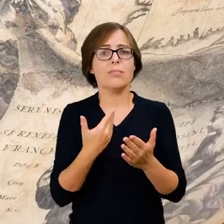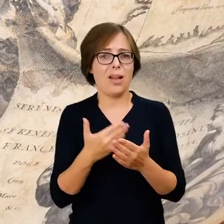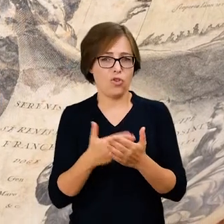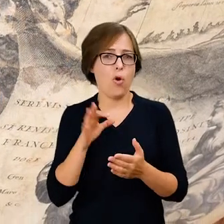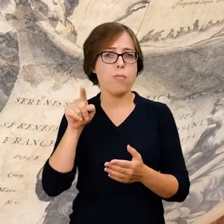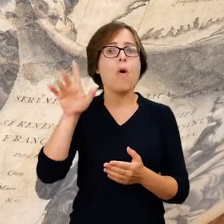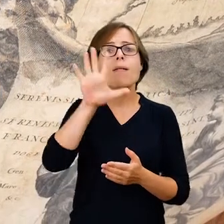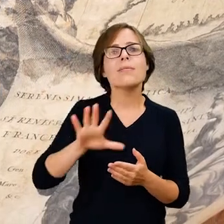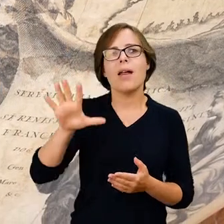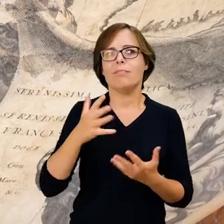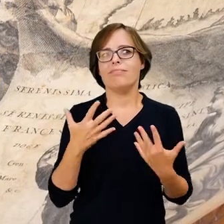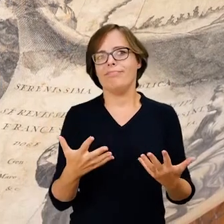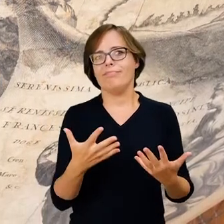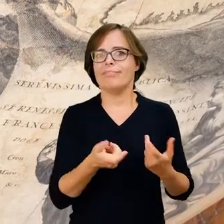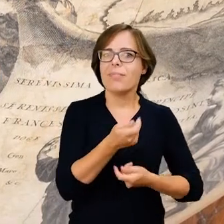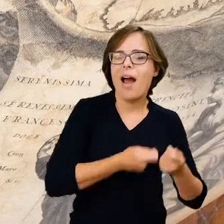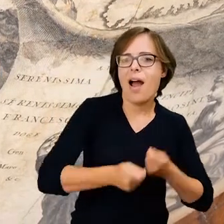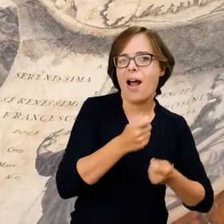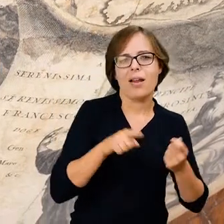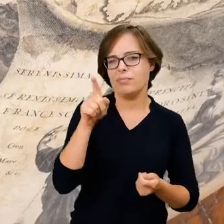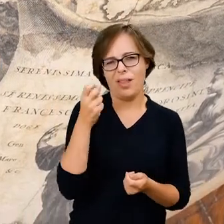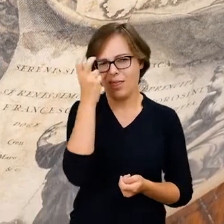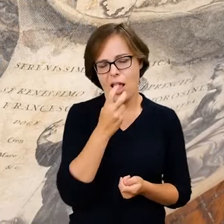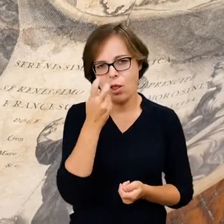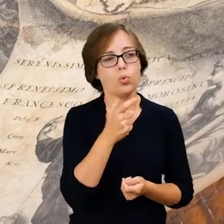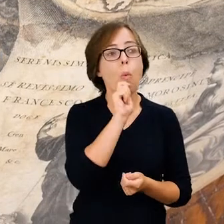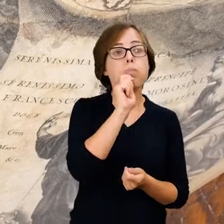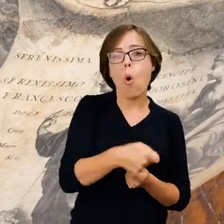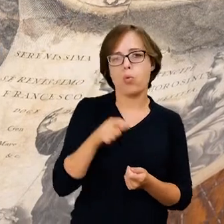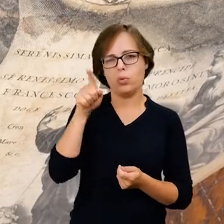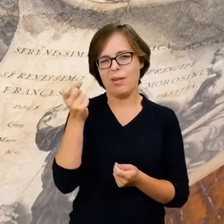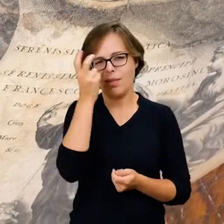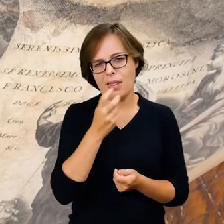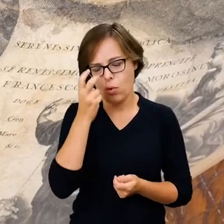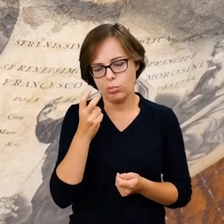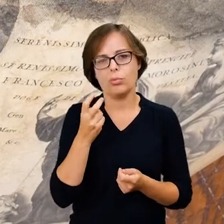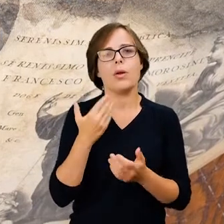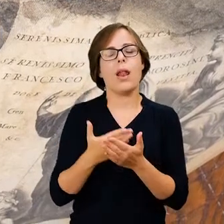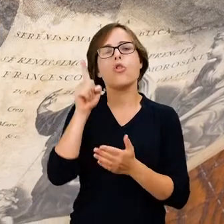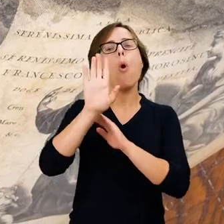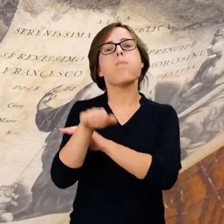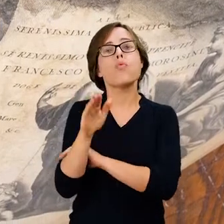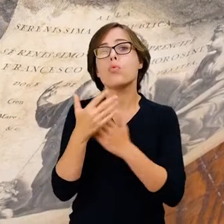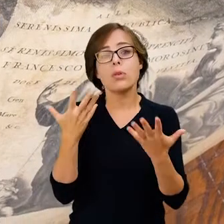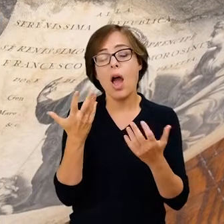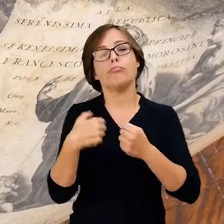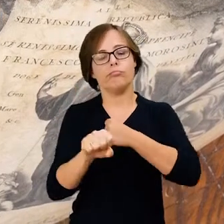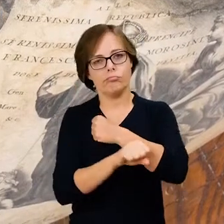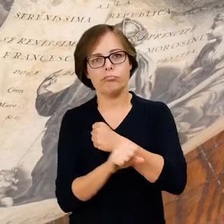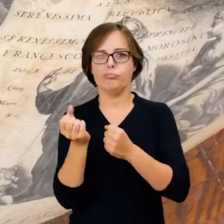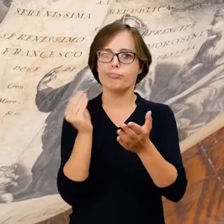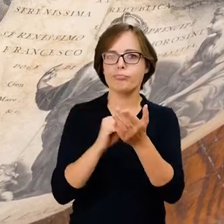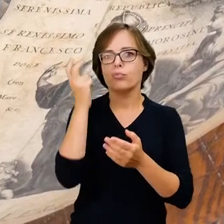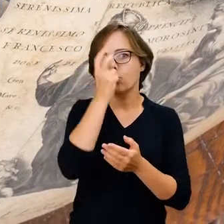chińskiego, ponieważ teren ten nie był jak gdyby w gestii zainteresowań podróżników czy też kupców, więc tam znajdują się bardzo ciekawe